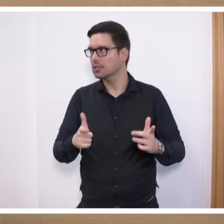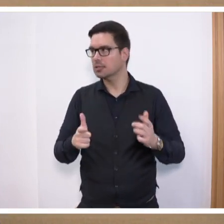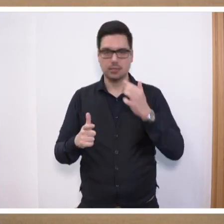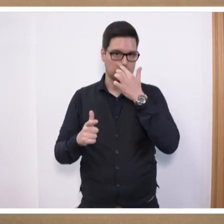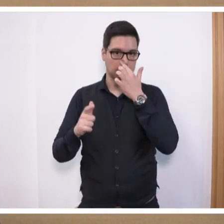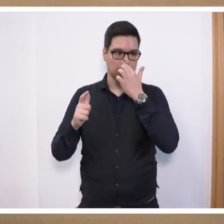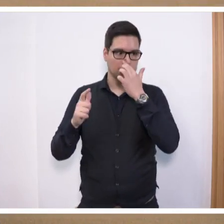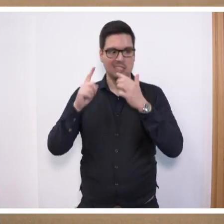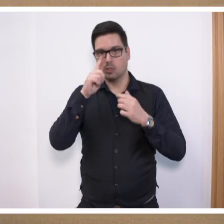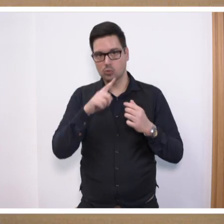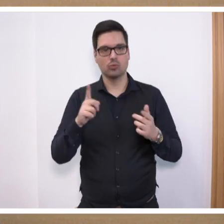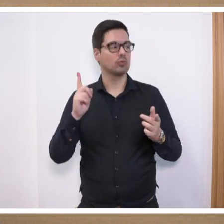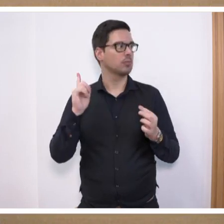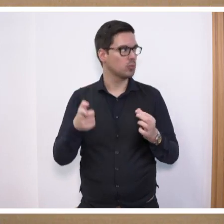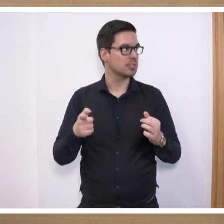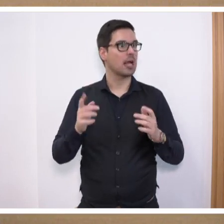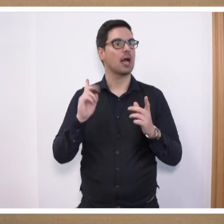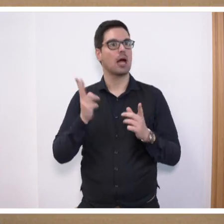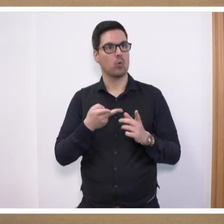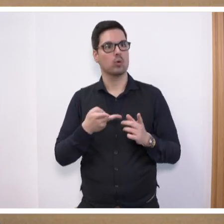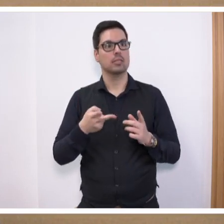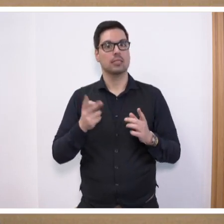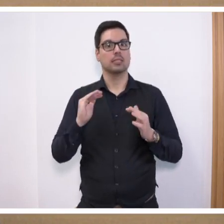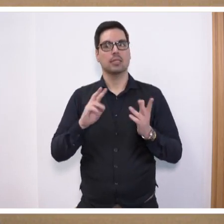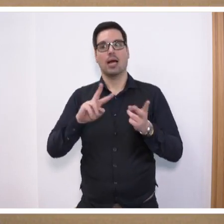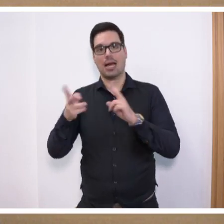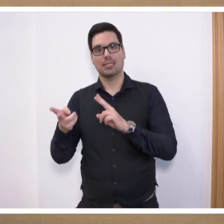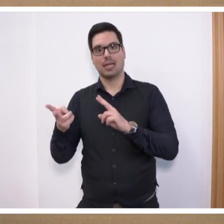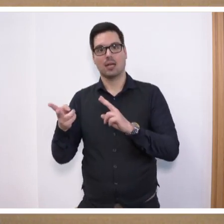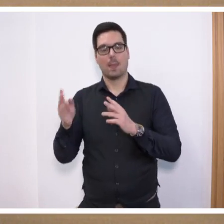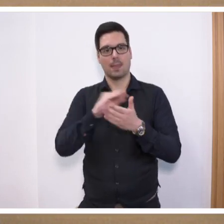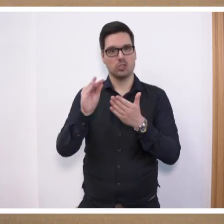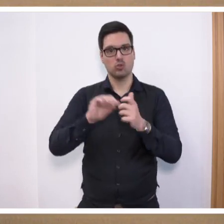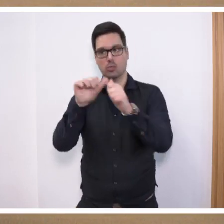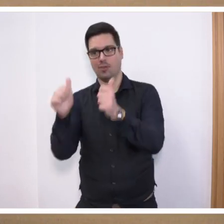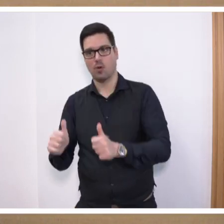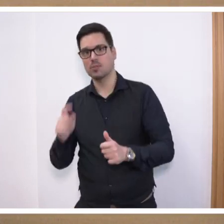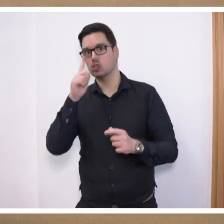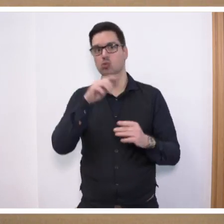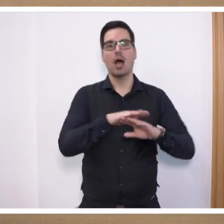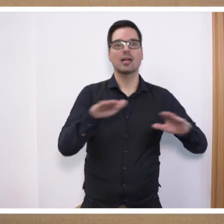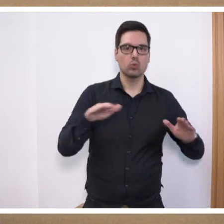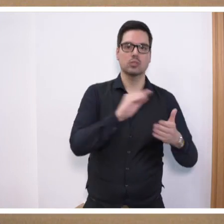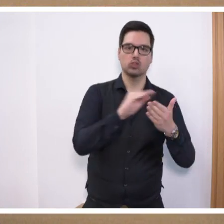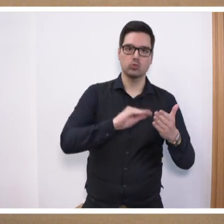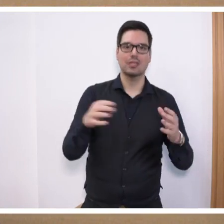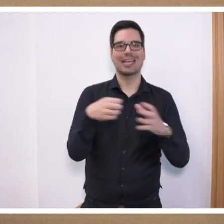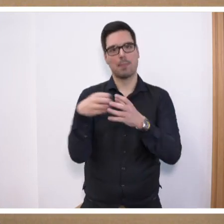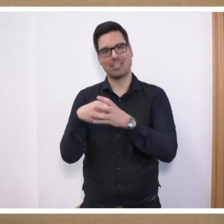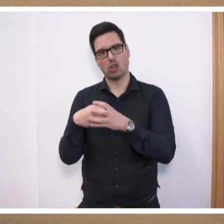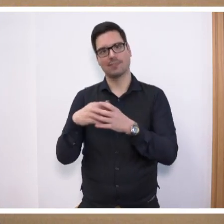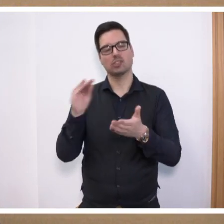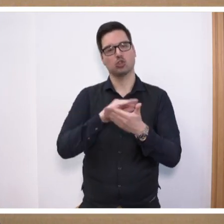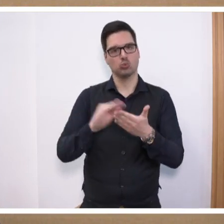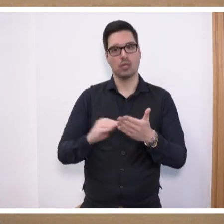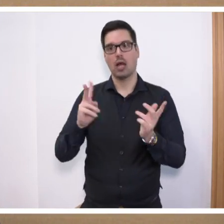sagen nur, es müssen auch dann die anderen Schulformen mitbedacht werden, nicht nur die Grundschulen, nicht nur die Gemeinschaftsschulen. Was